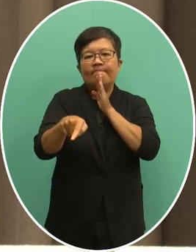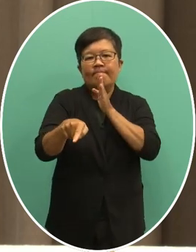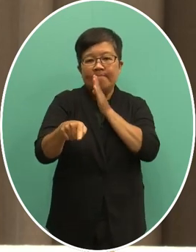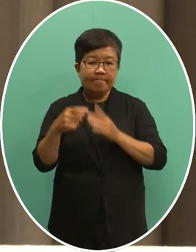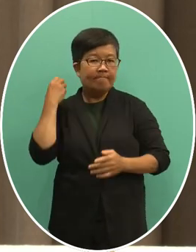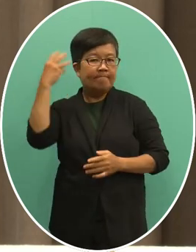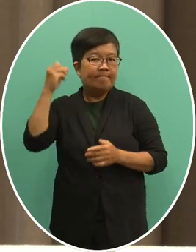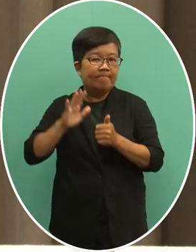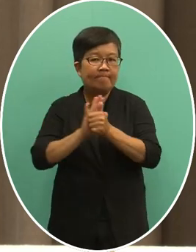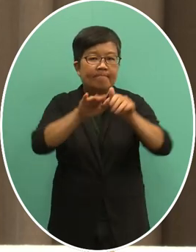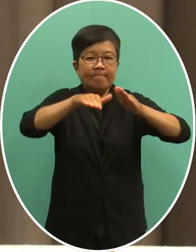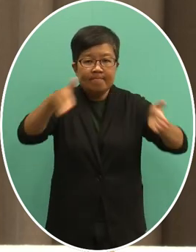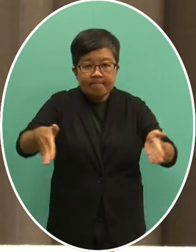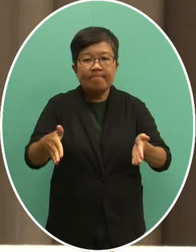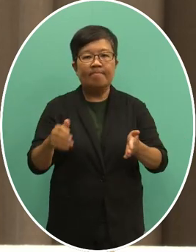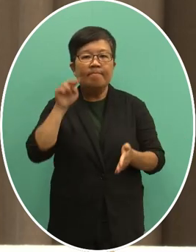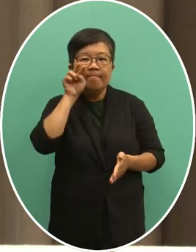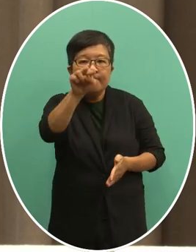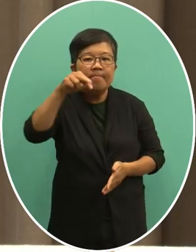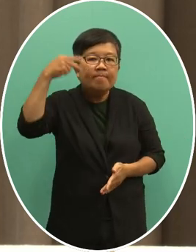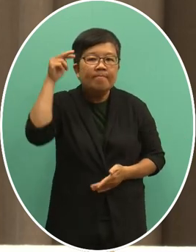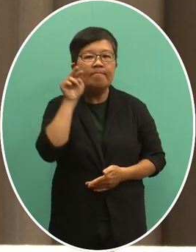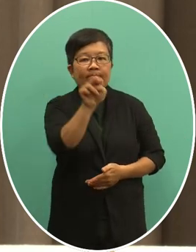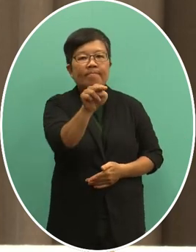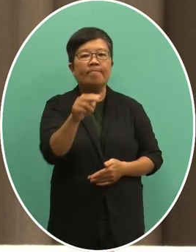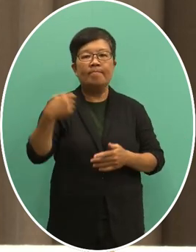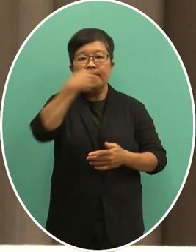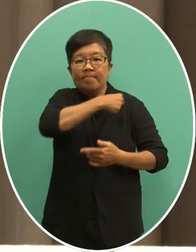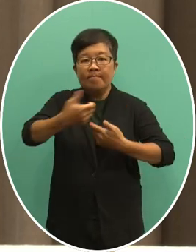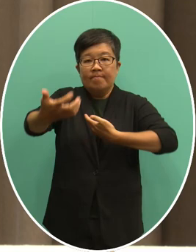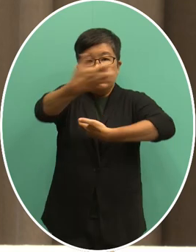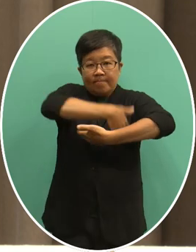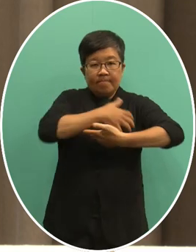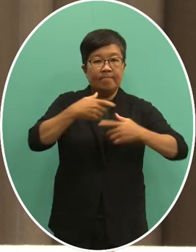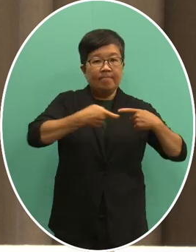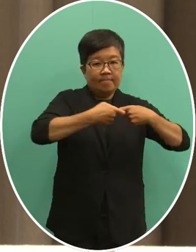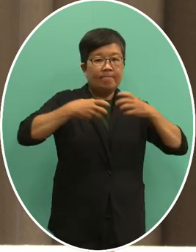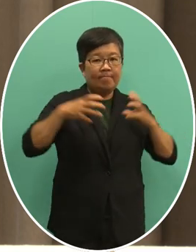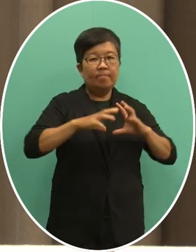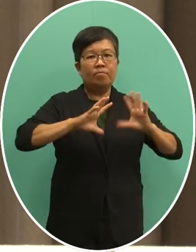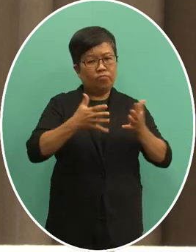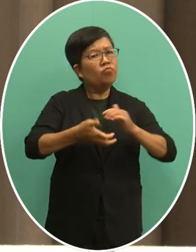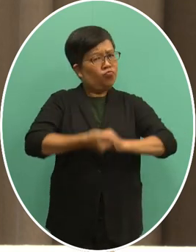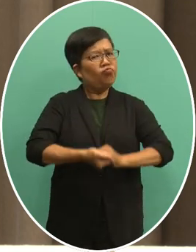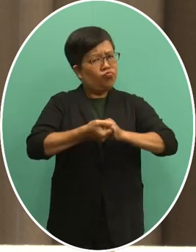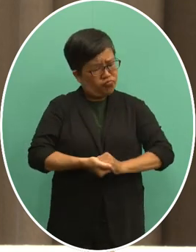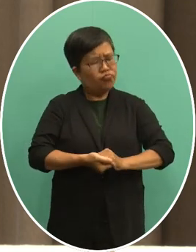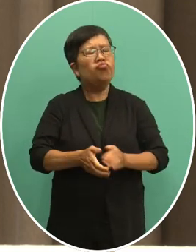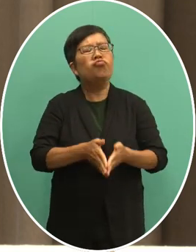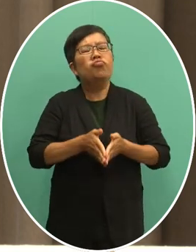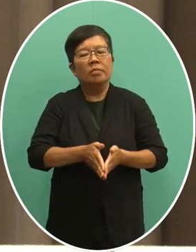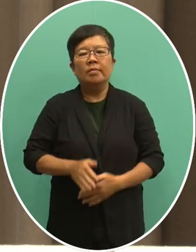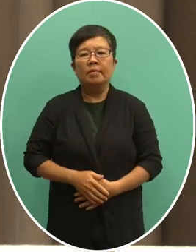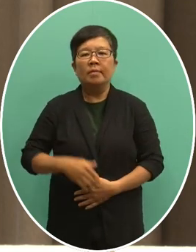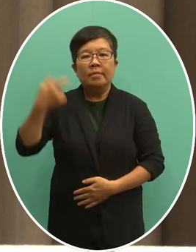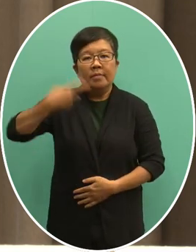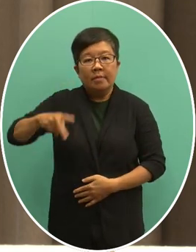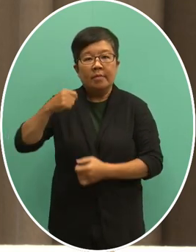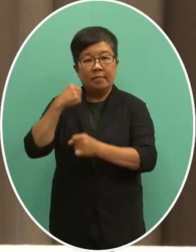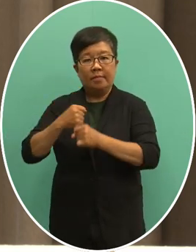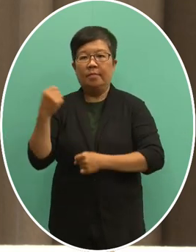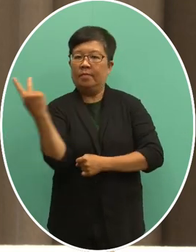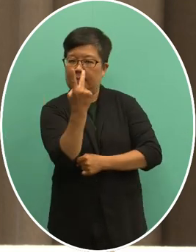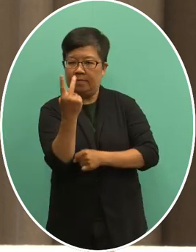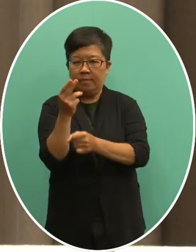的推案主视觉凸显将台湾纳入联合国体系的必要性另外我们也制作了两支